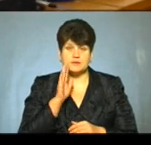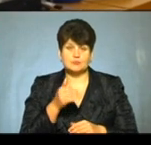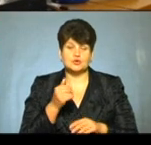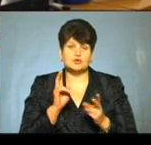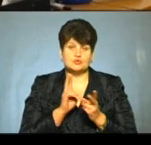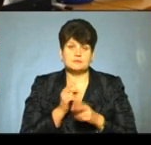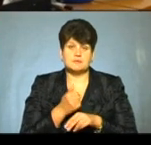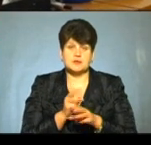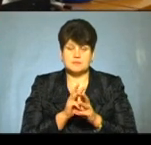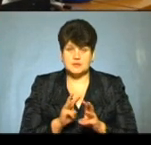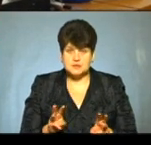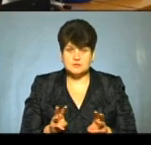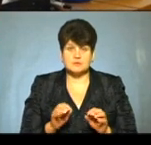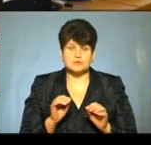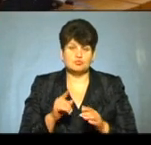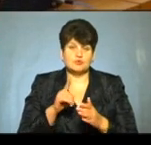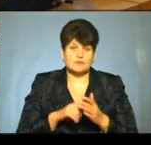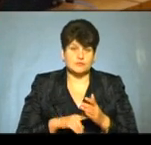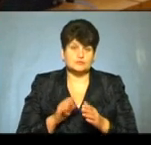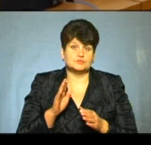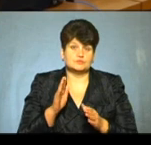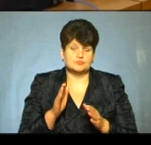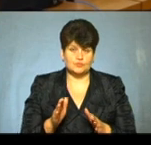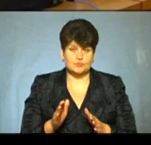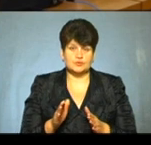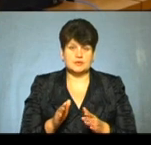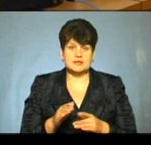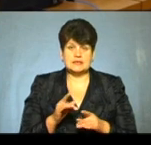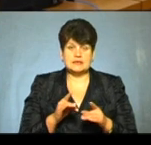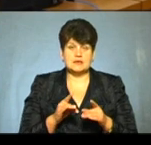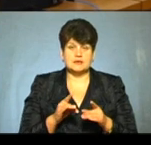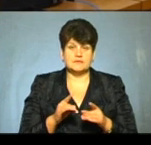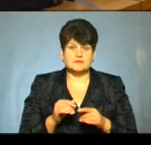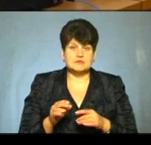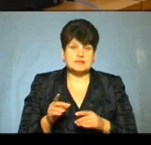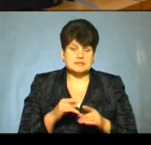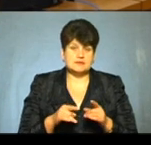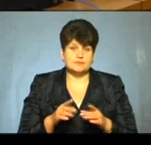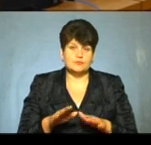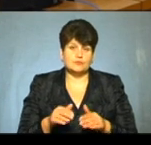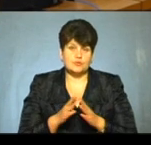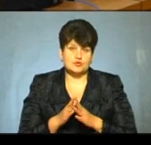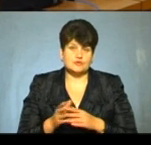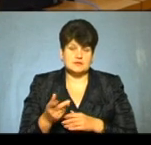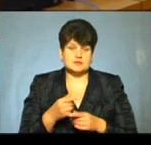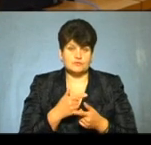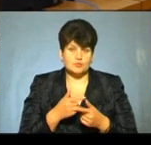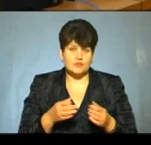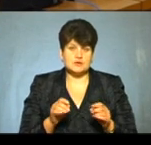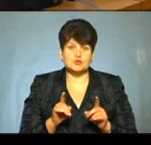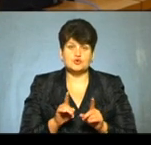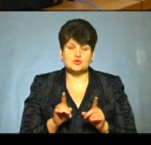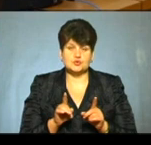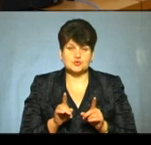міністром України. Сподіваюся, що ми завтра получили якісь результат, тому що пішла вже ковірна сесія по Україні. Я можу вас поінформувати, що